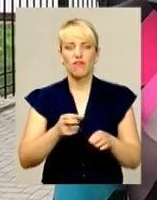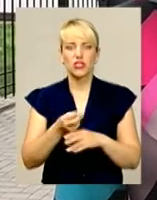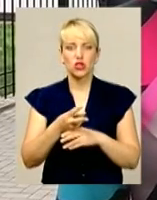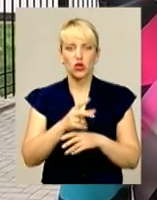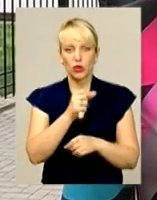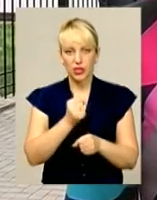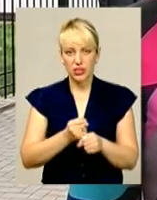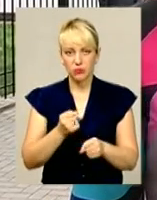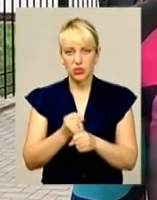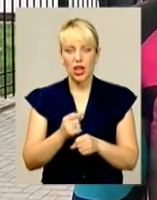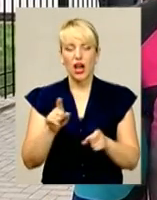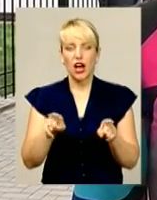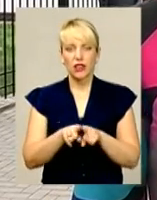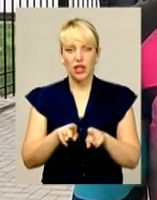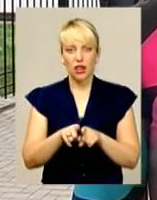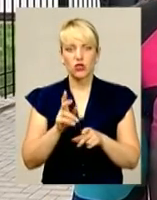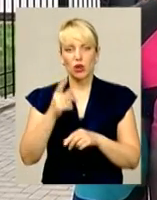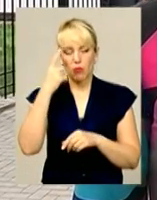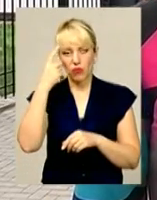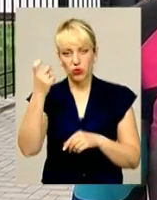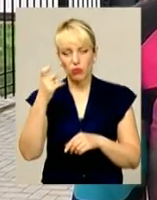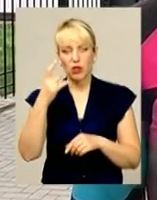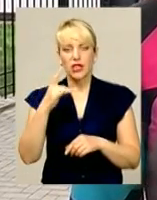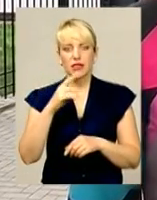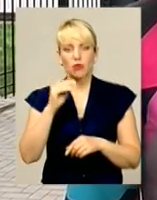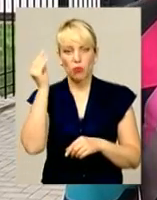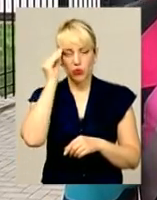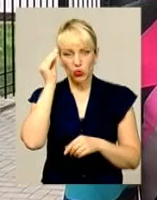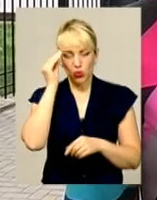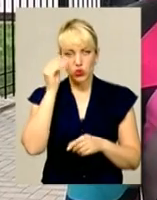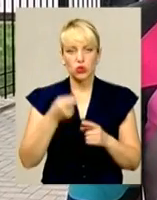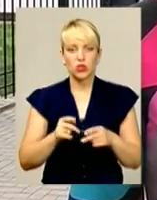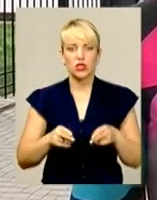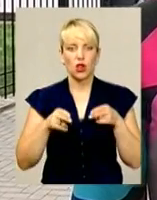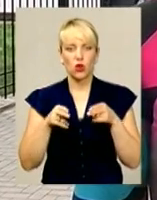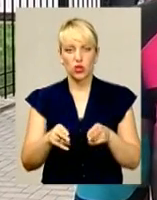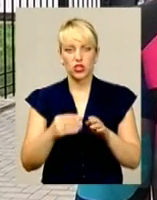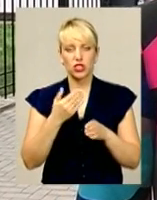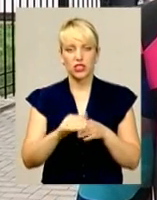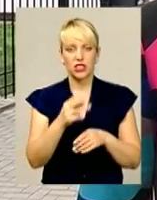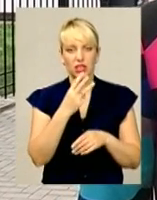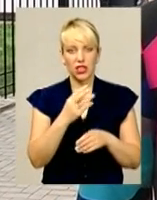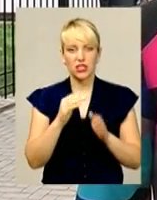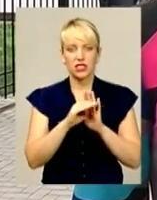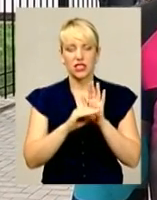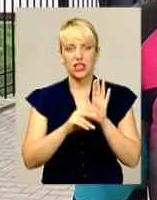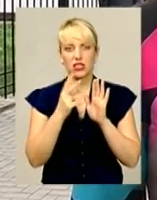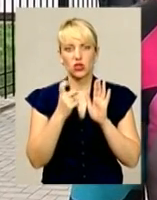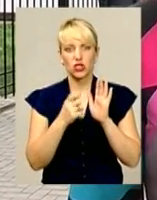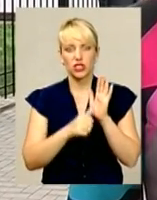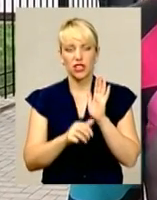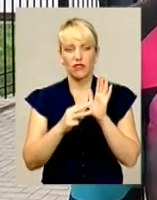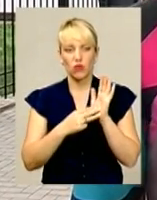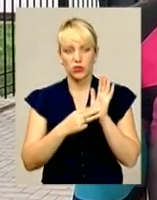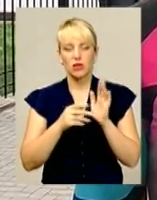повідомлення йому про підозру за попередньою кваліфікацією, про підозру в чиненні злочину, передбачене частиною третєю в статті 368 Кримінального